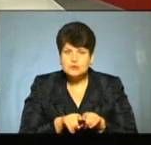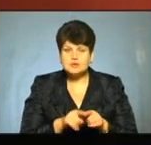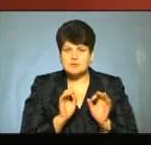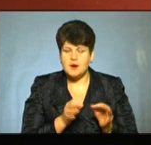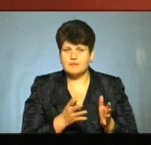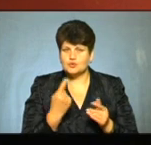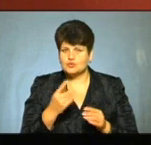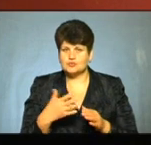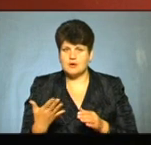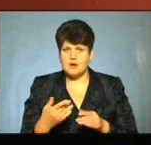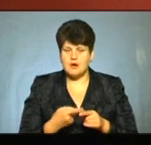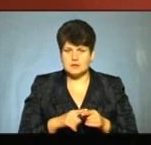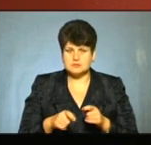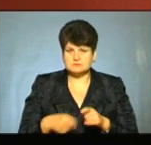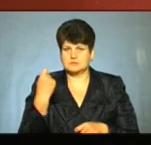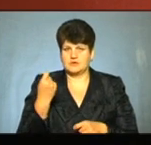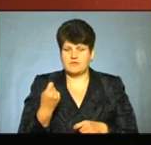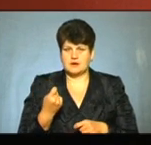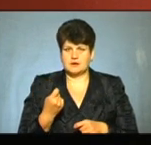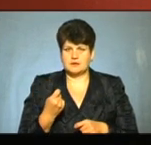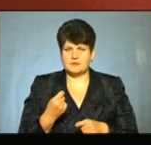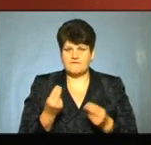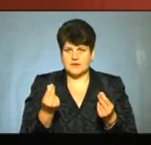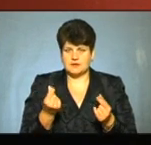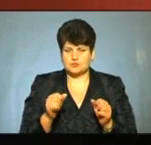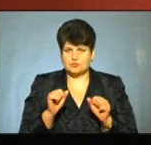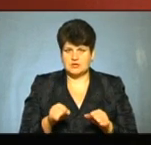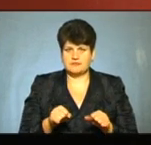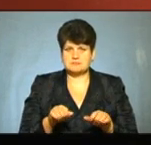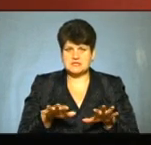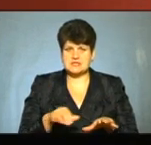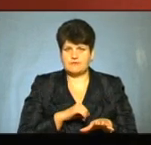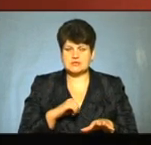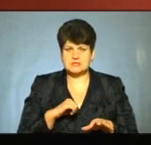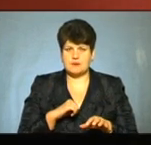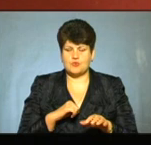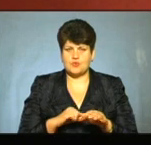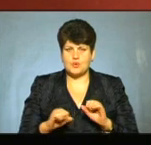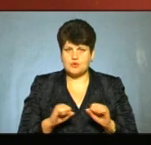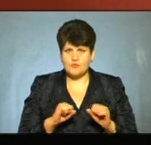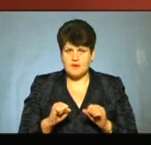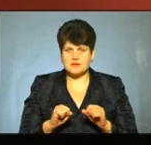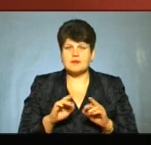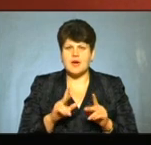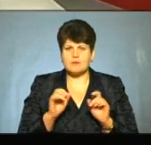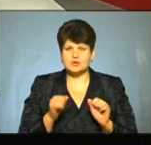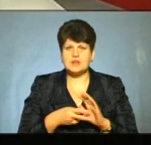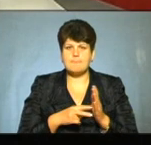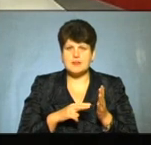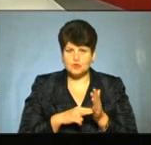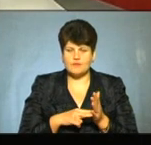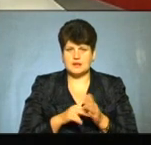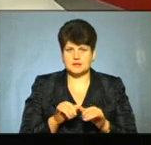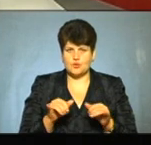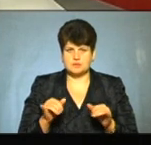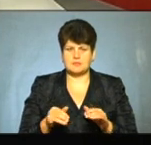сторони. Але це, знову таки, підриває фінансову стабільність місцевого самоврядування. Як ми можемо планувати свій розвиток? Нас спонукала держава до стратегій.